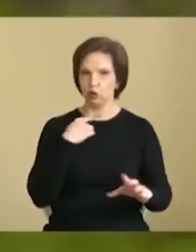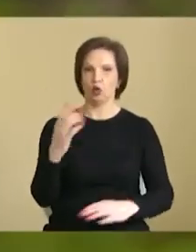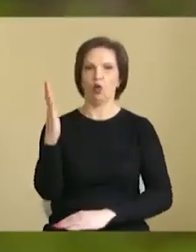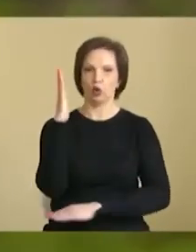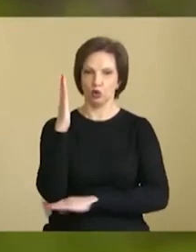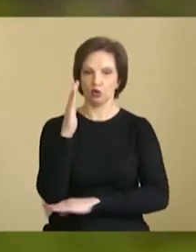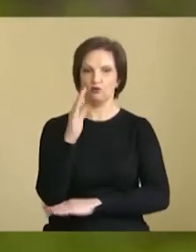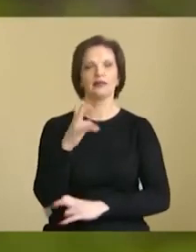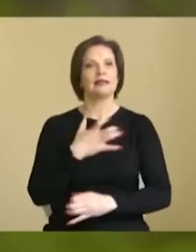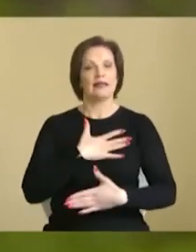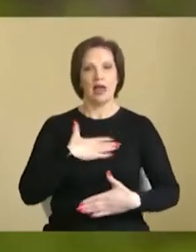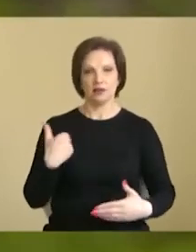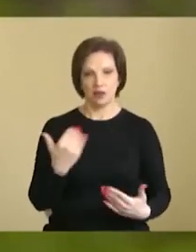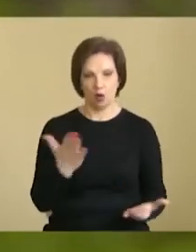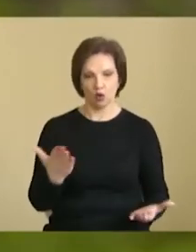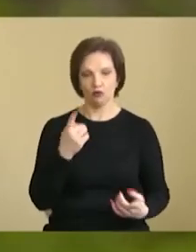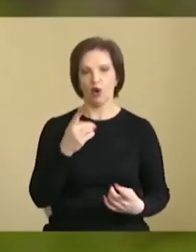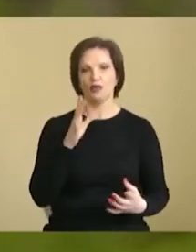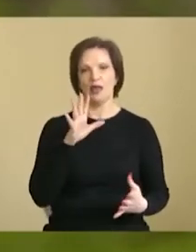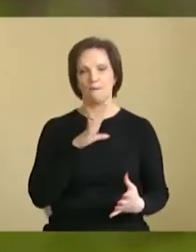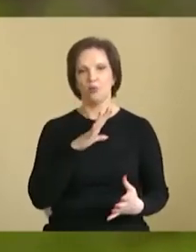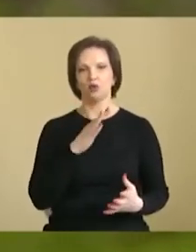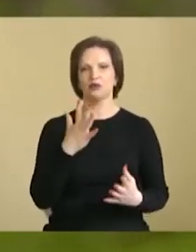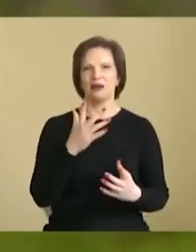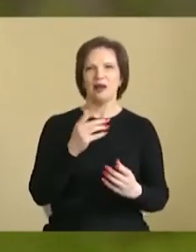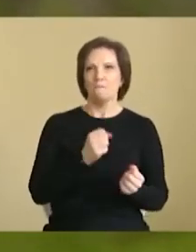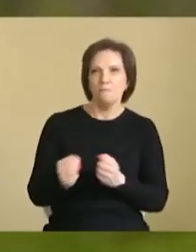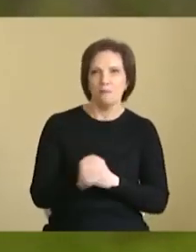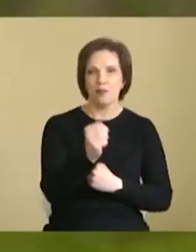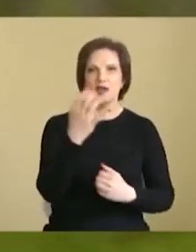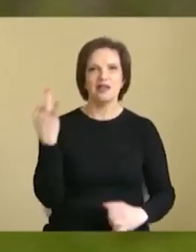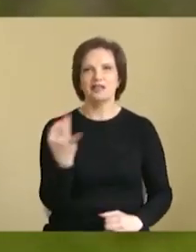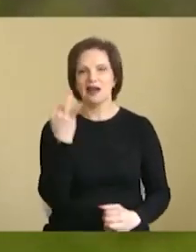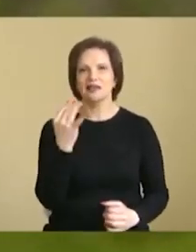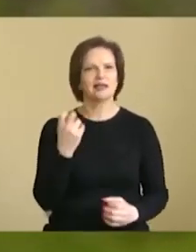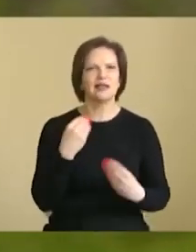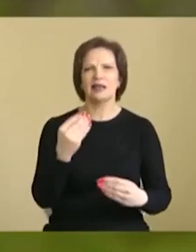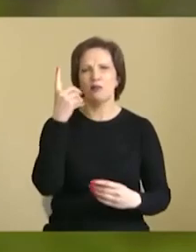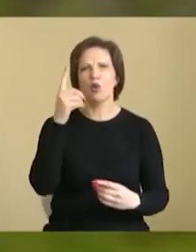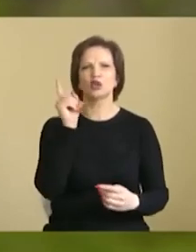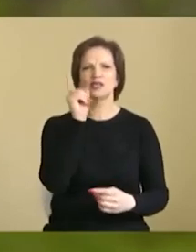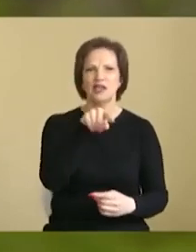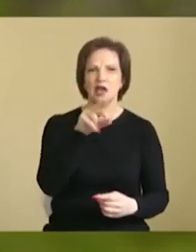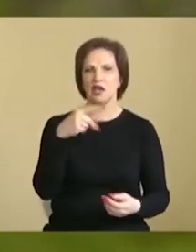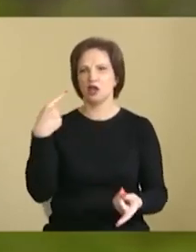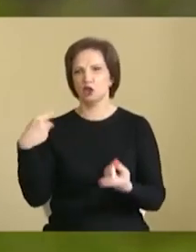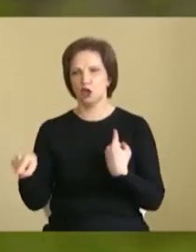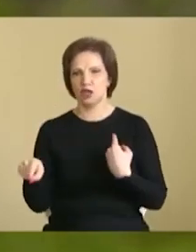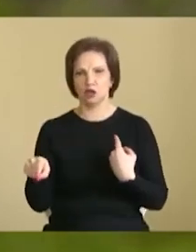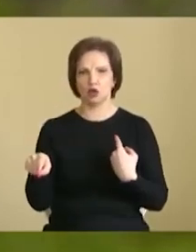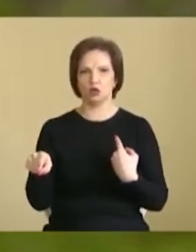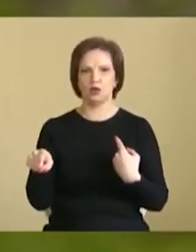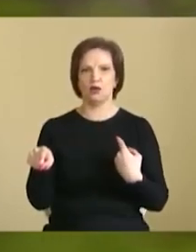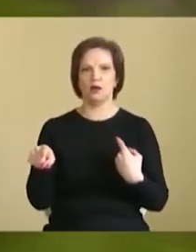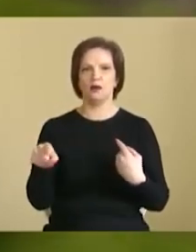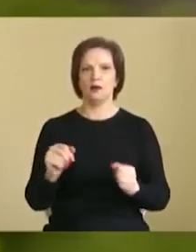захочуть, якщо вони будуть лобіювати інтереси, не дай Боже, тієї чи іншої, ми розуміємо, про що я зараз кажу,